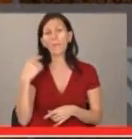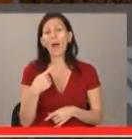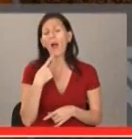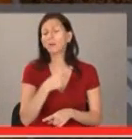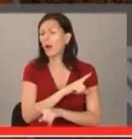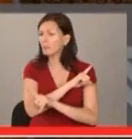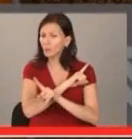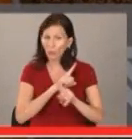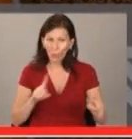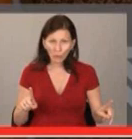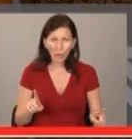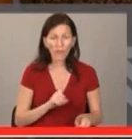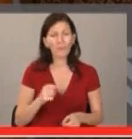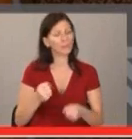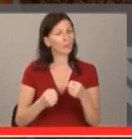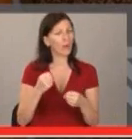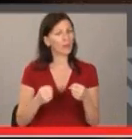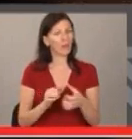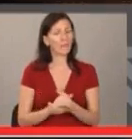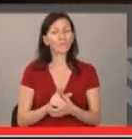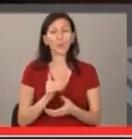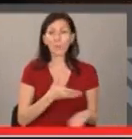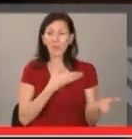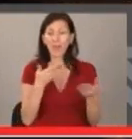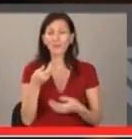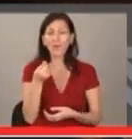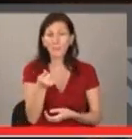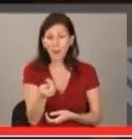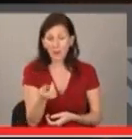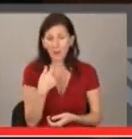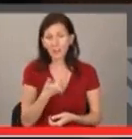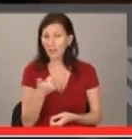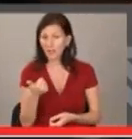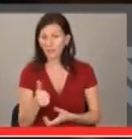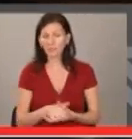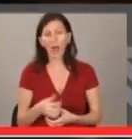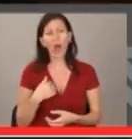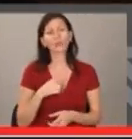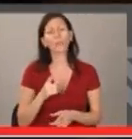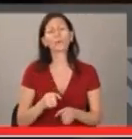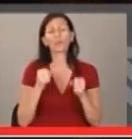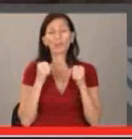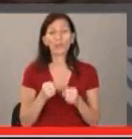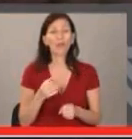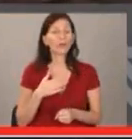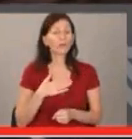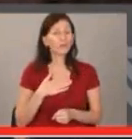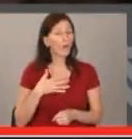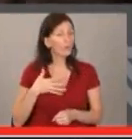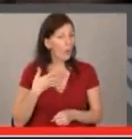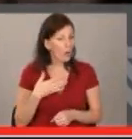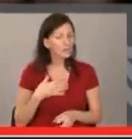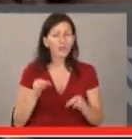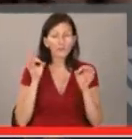Майка ми беше категорично против това да отида с колата. Дори ми даваше и признак си. Аз обаче държах на